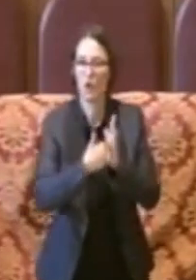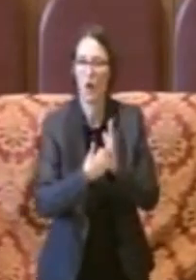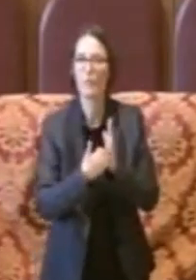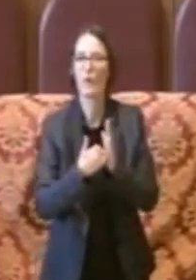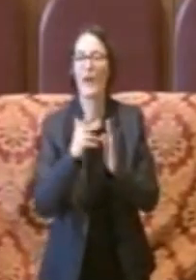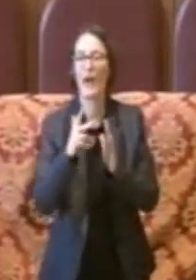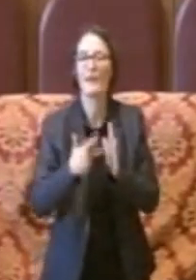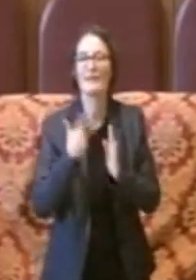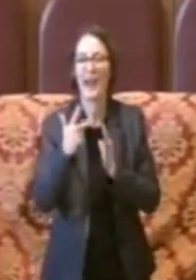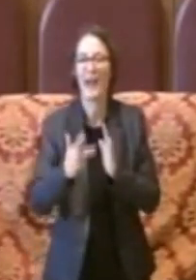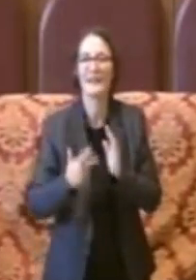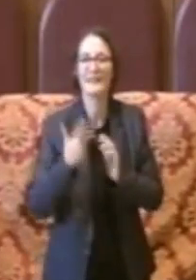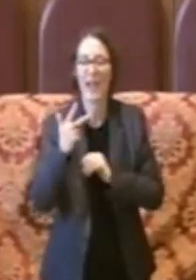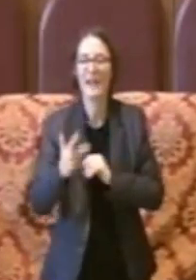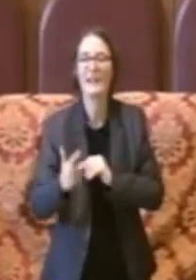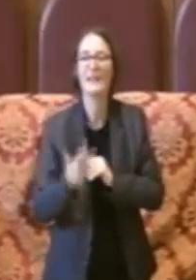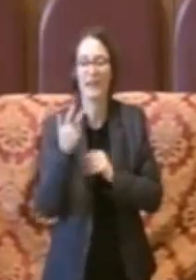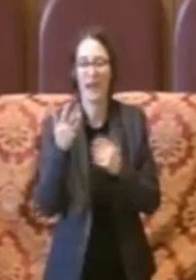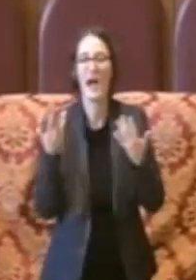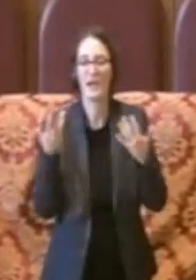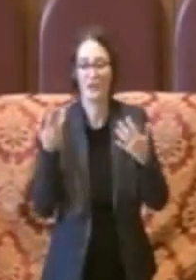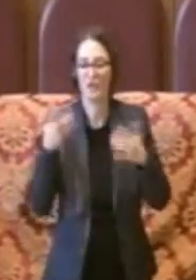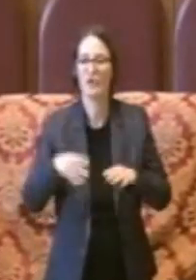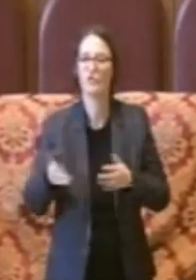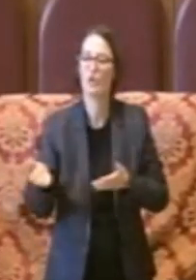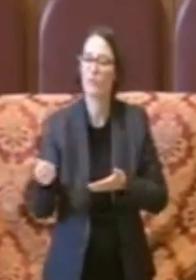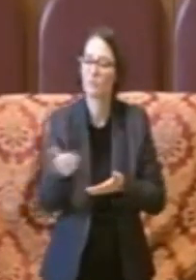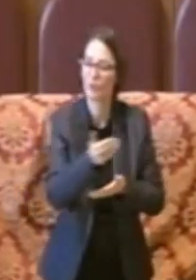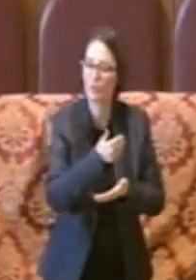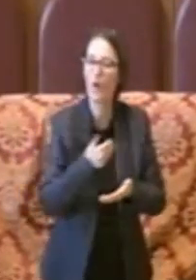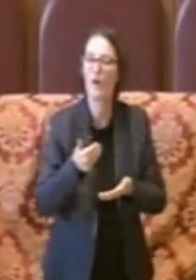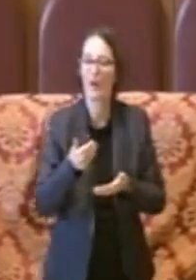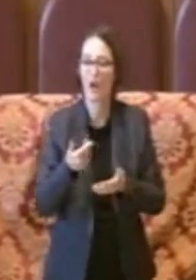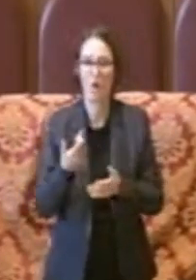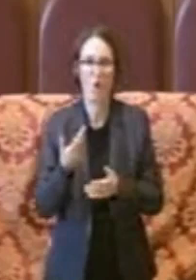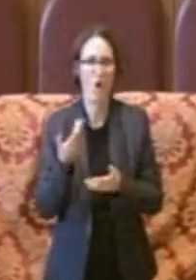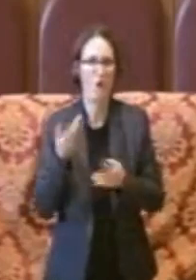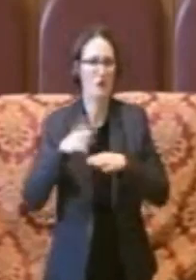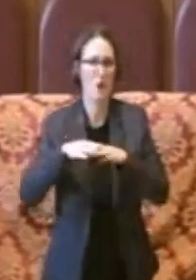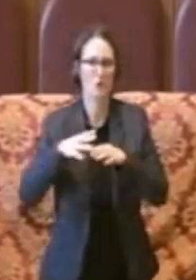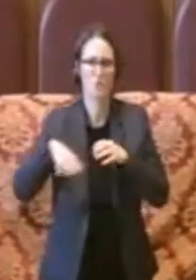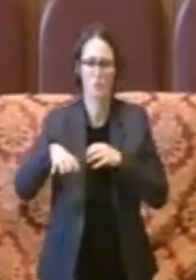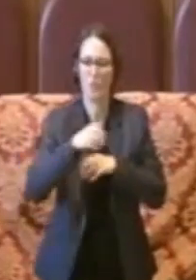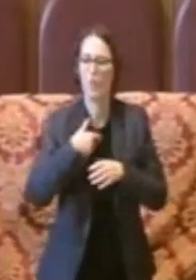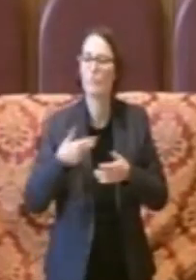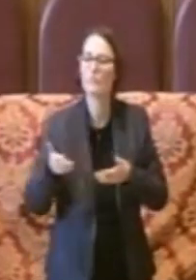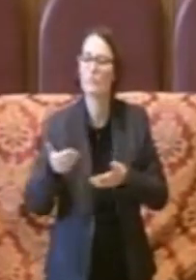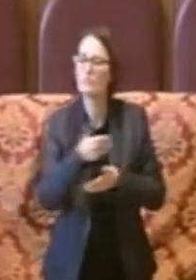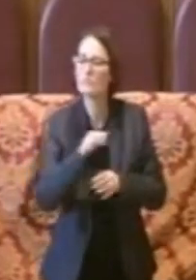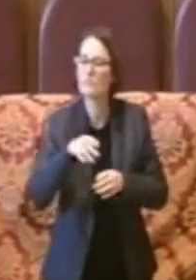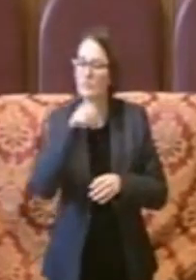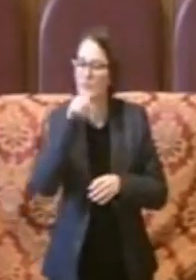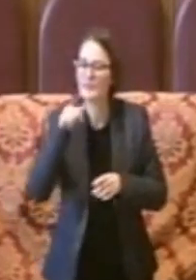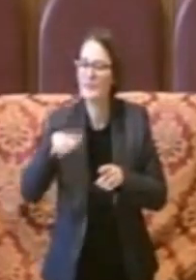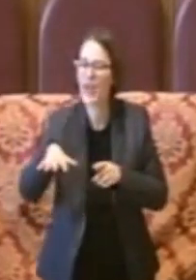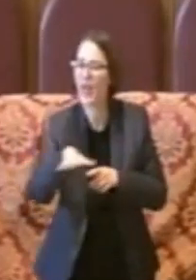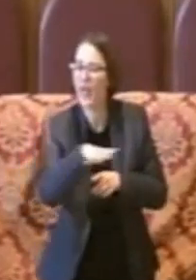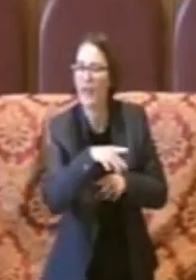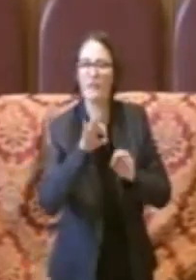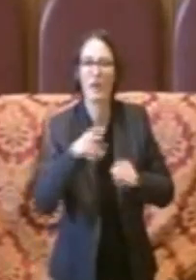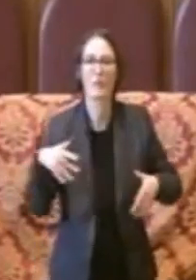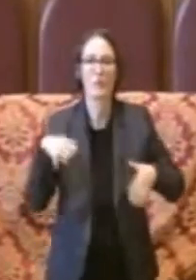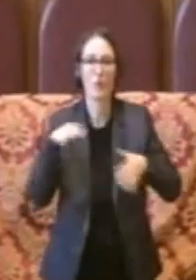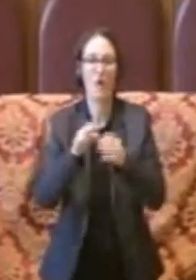la raccolta diciamo da parte di tutte le strutture dei fabbisogni legati ai processi di reingenerizzazione